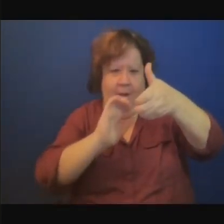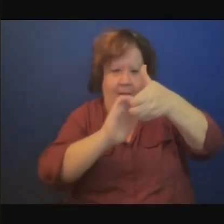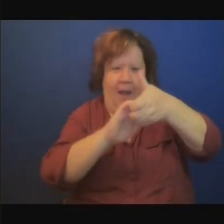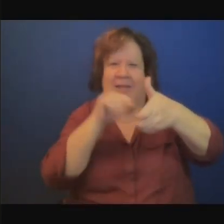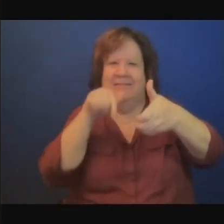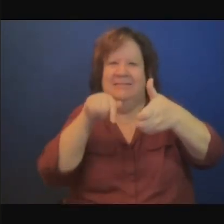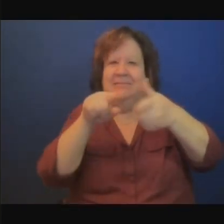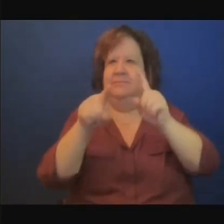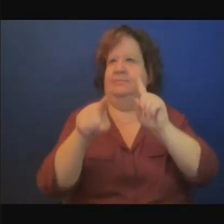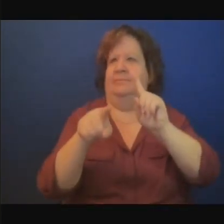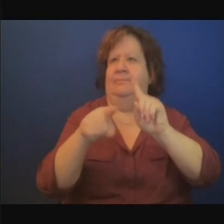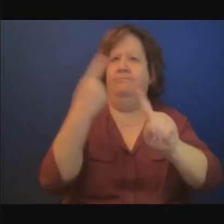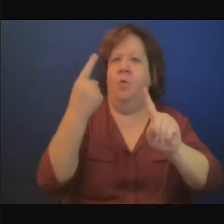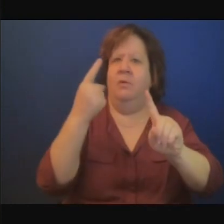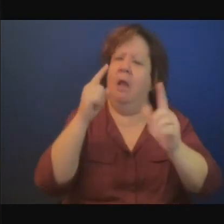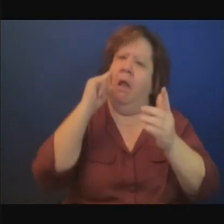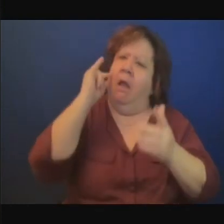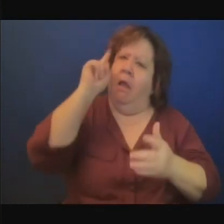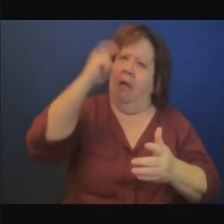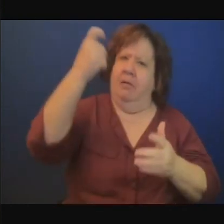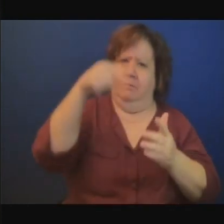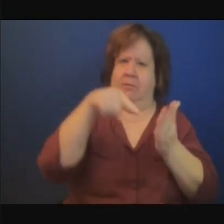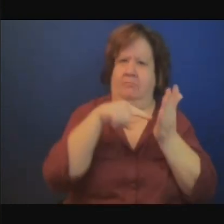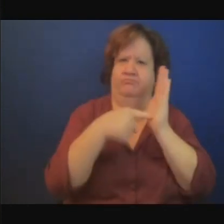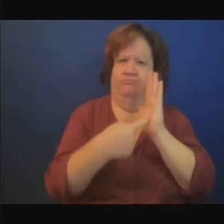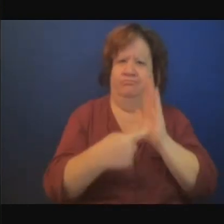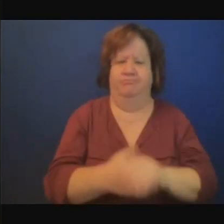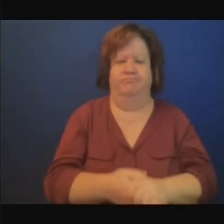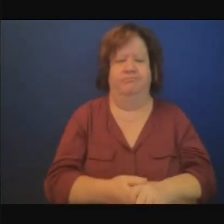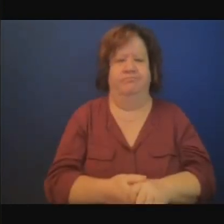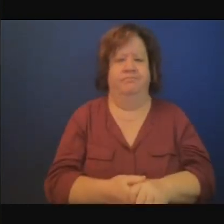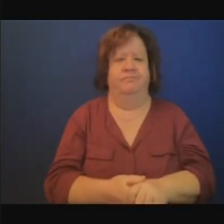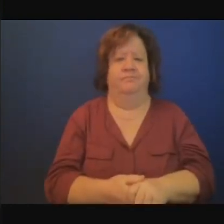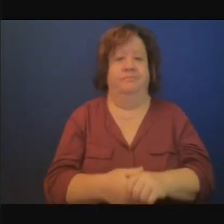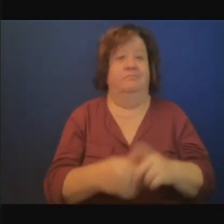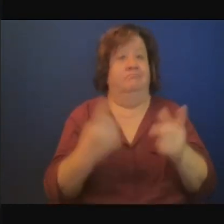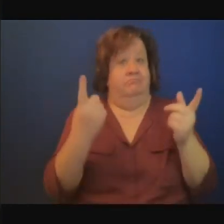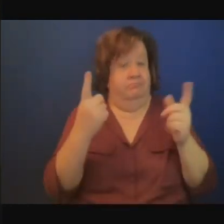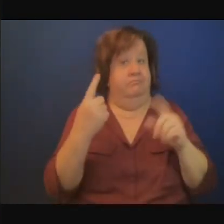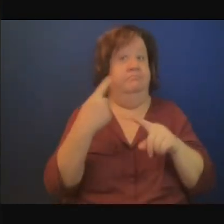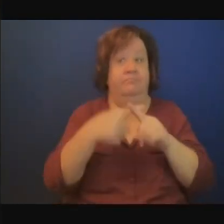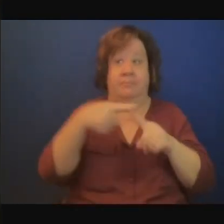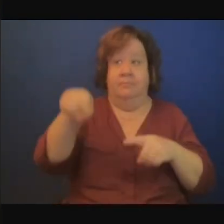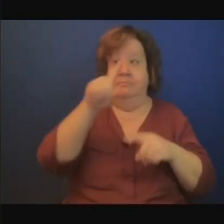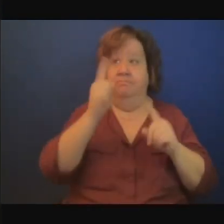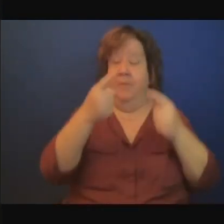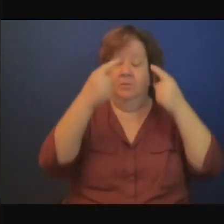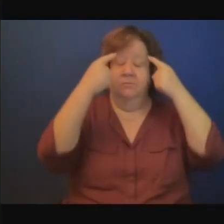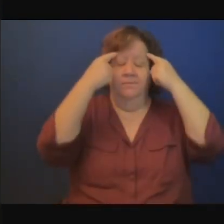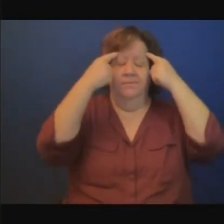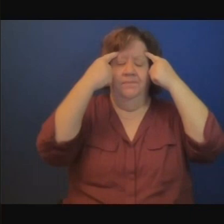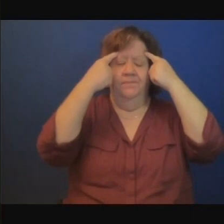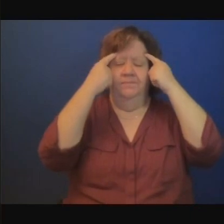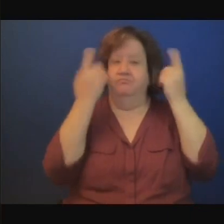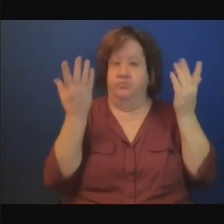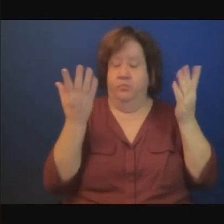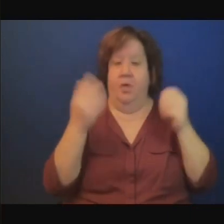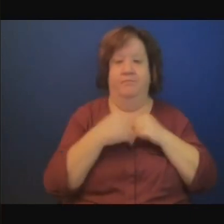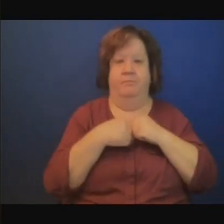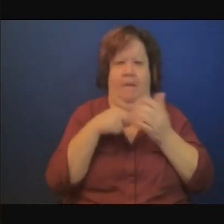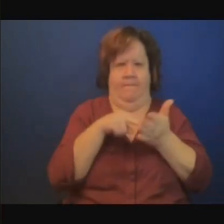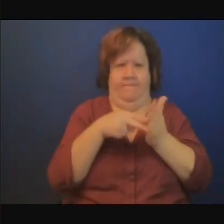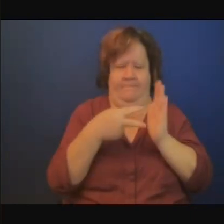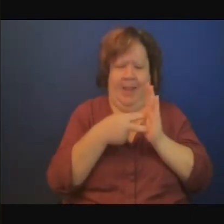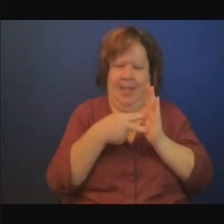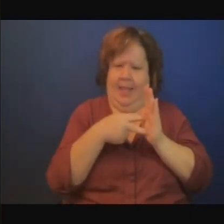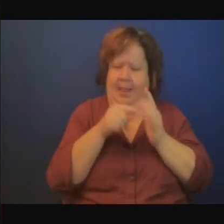'avoir une meilleure prévisibilité. Il